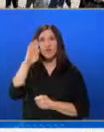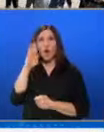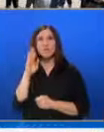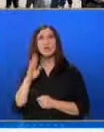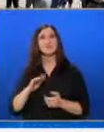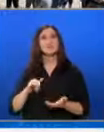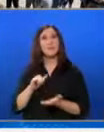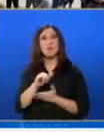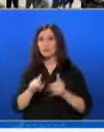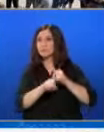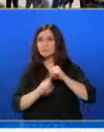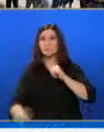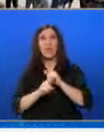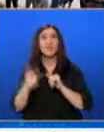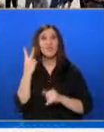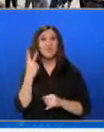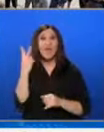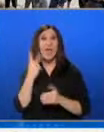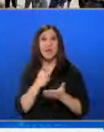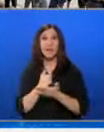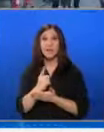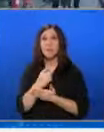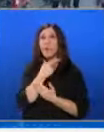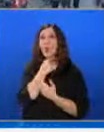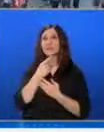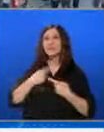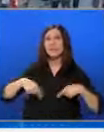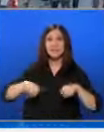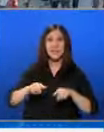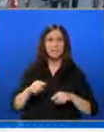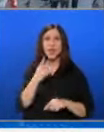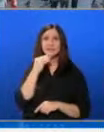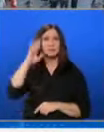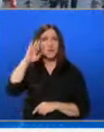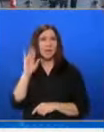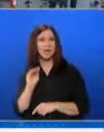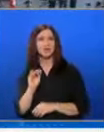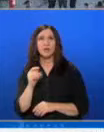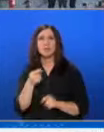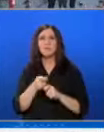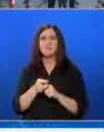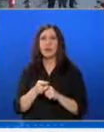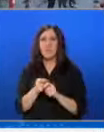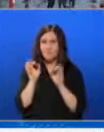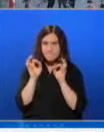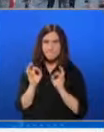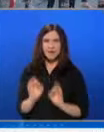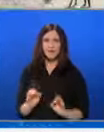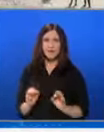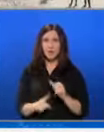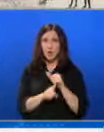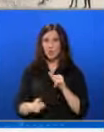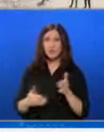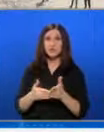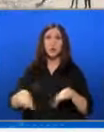по класните стаи на последния етаж на сградата. Израелската армия обяви, че е нанесла прецизен удар срещу комплекс на Хамас в